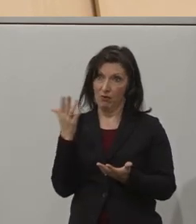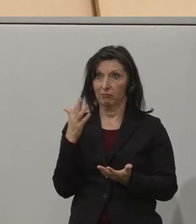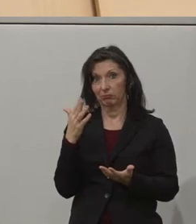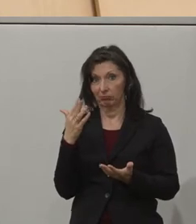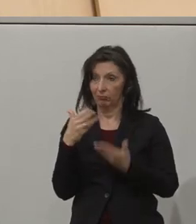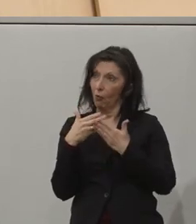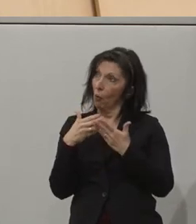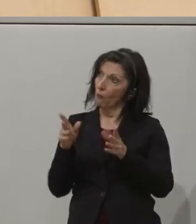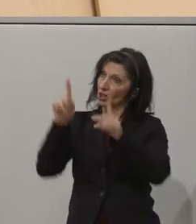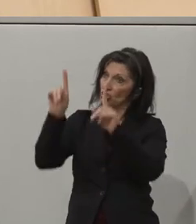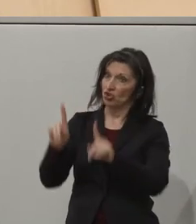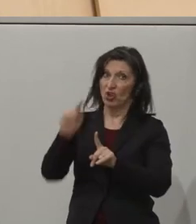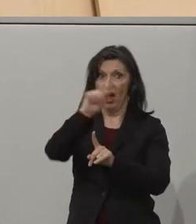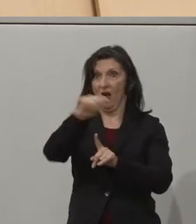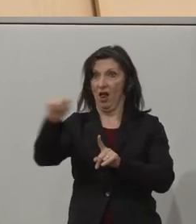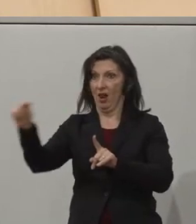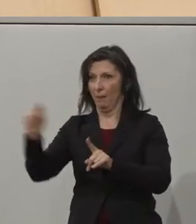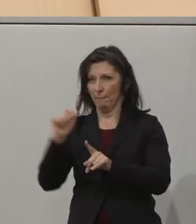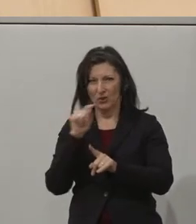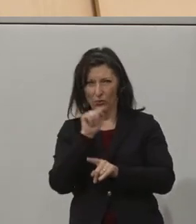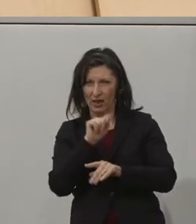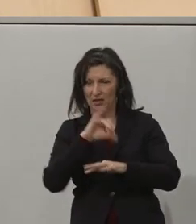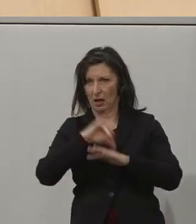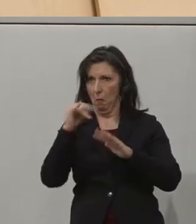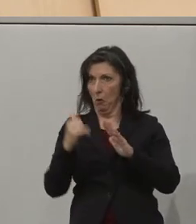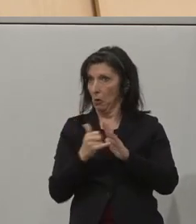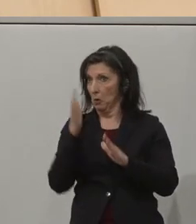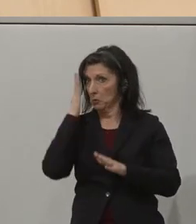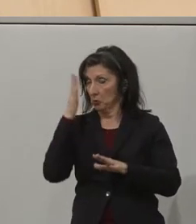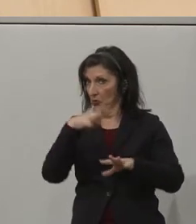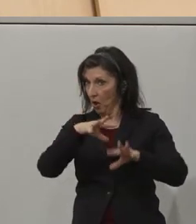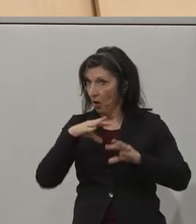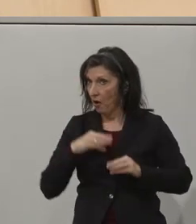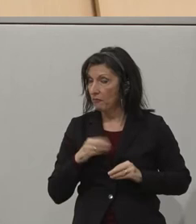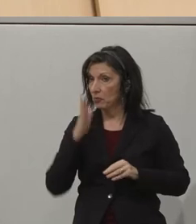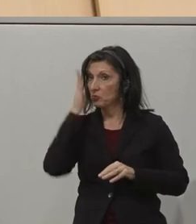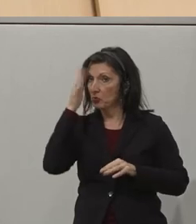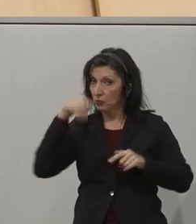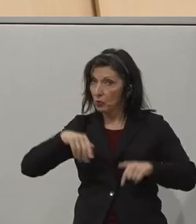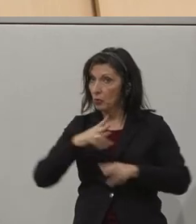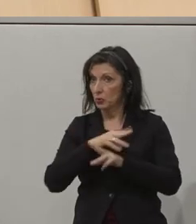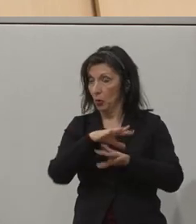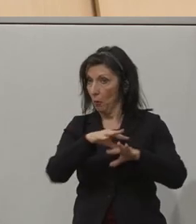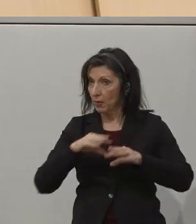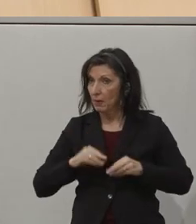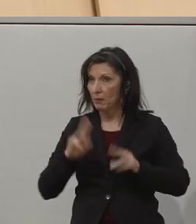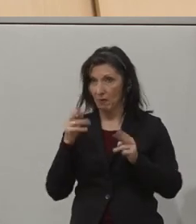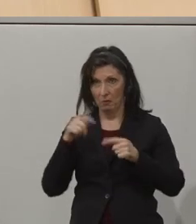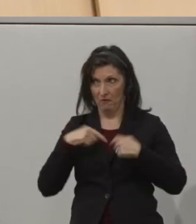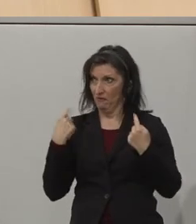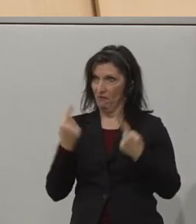vielleicht gerade dieses Projekt auch aufnehmen wollen und in Österreich umzusetzen, weil wir ja noch immer die